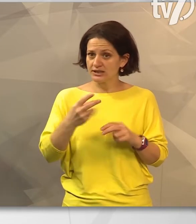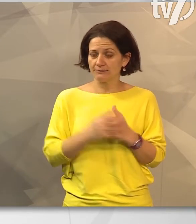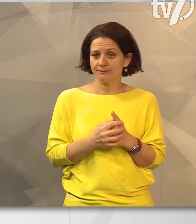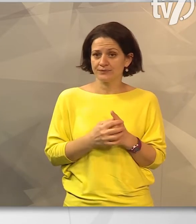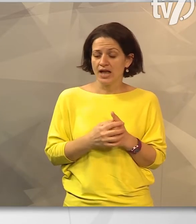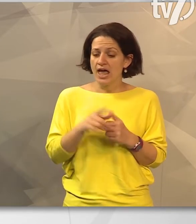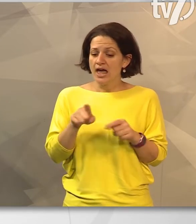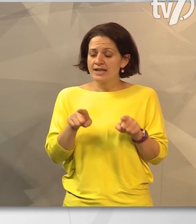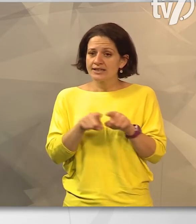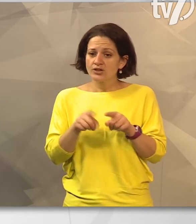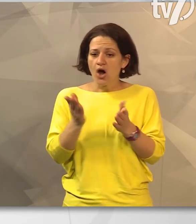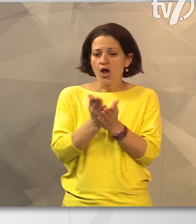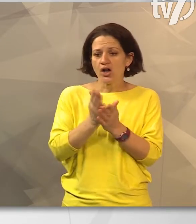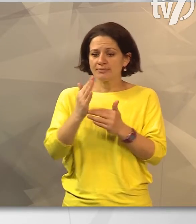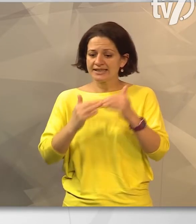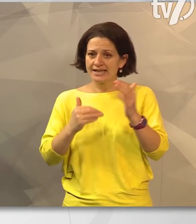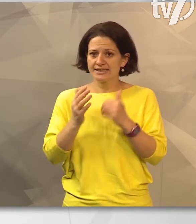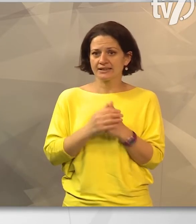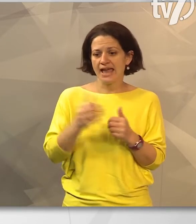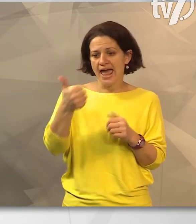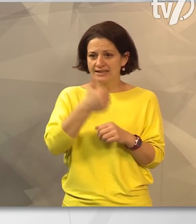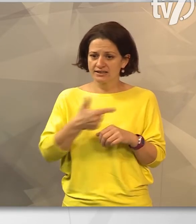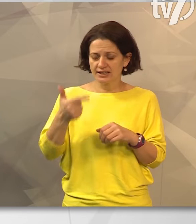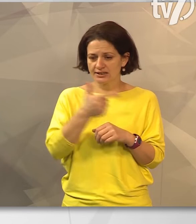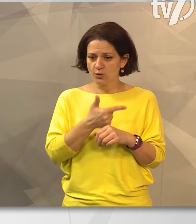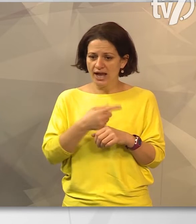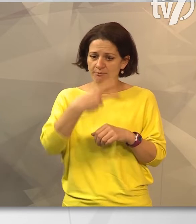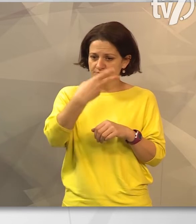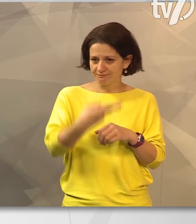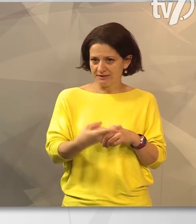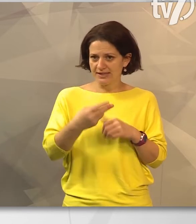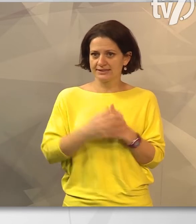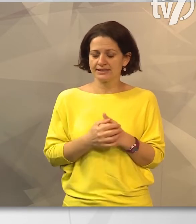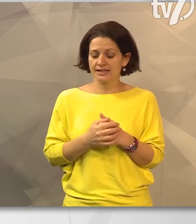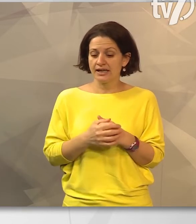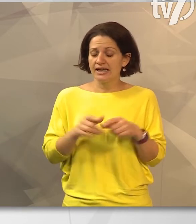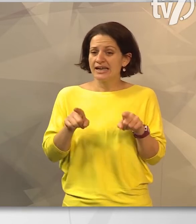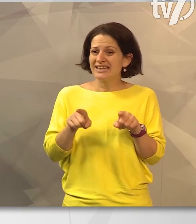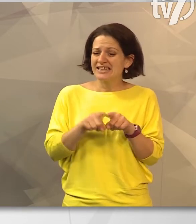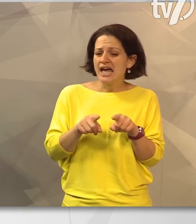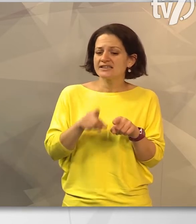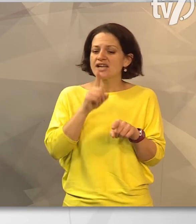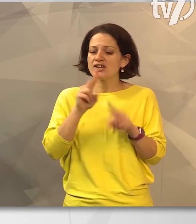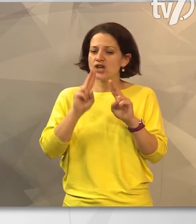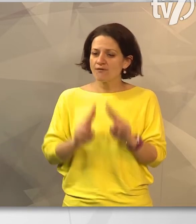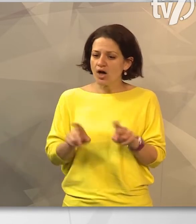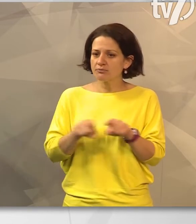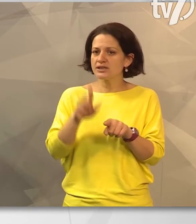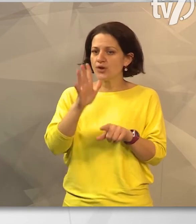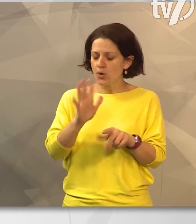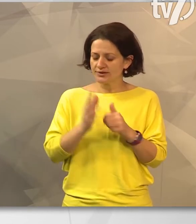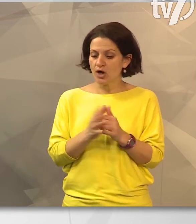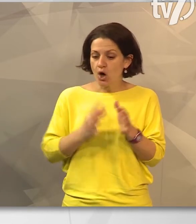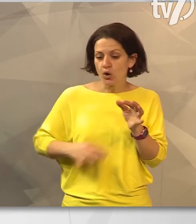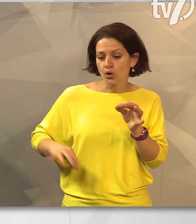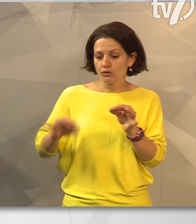családra. Ezek ilyen alkalmi kezelésekre, egy-két órára befekszik a páciens. Ilyen még kevesebb van, mint öt, hogy